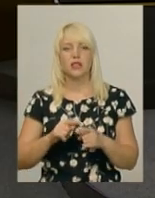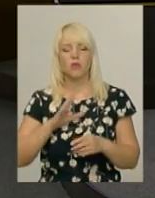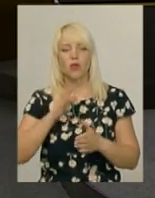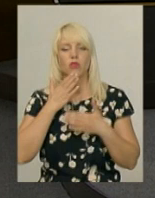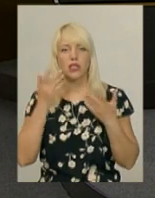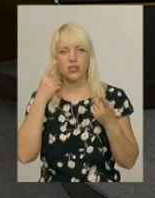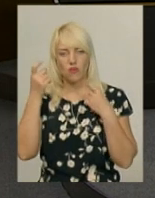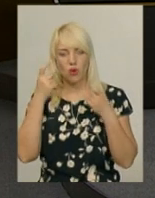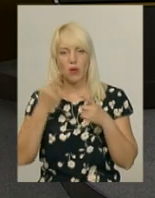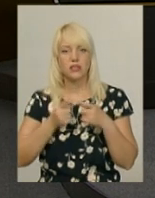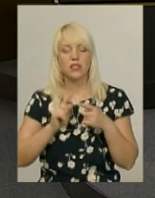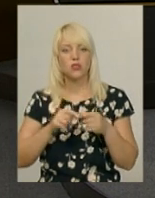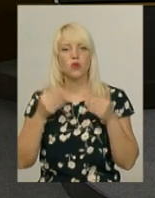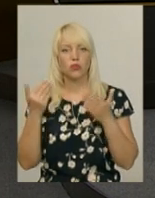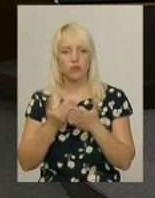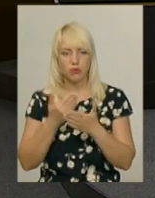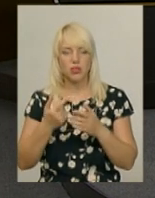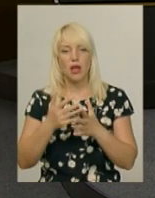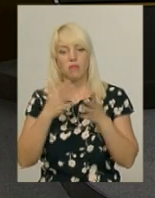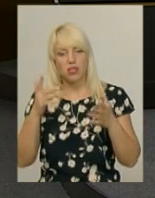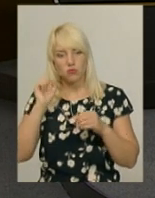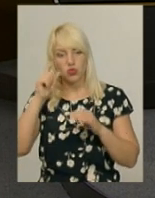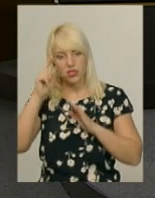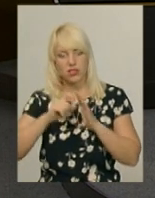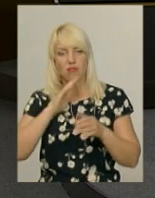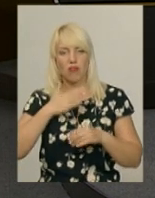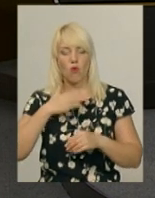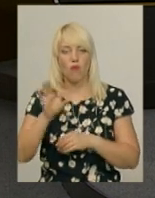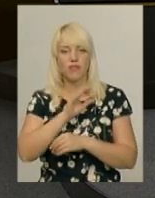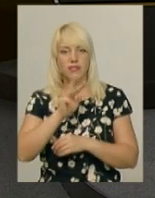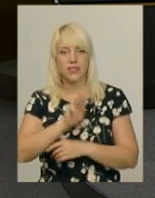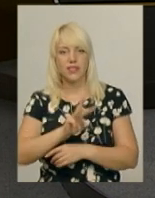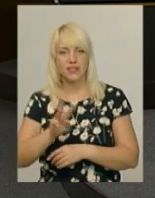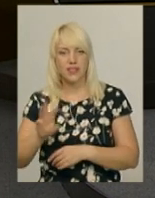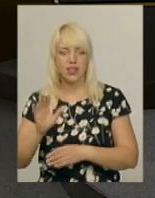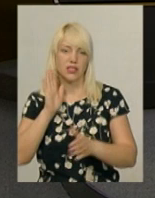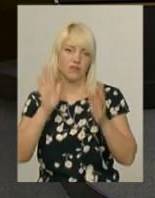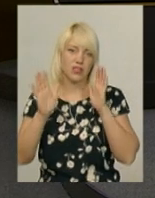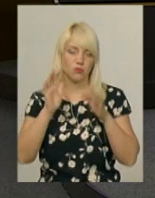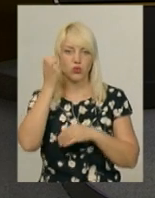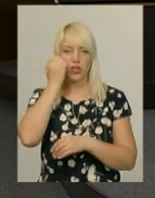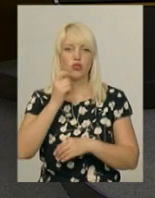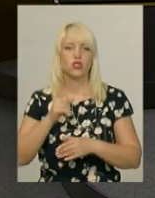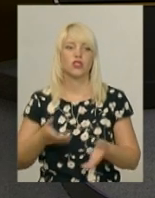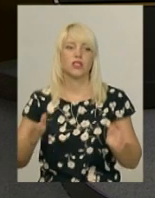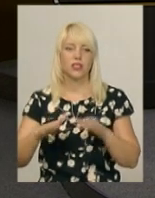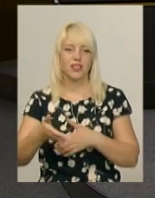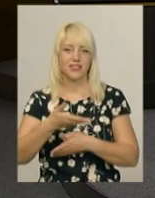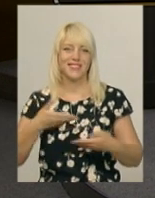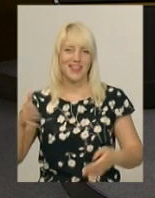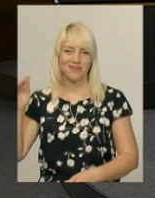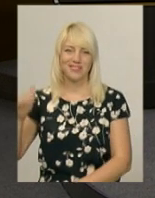остання інформація цього випуску. Більше ви можете дізнатись на нашому офіційному сайті та на сторінці у Фейсбук. Дякуємо, що залишаєтесь з нами.